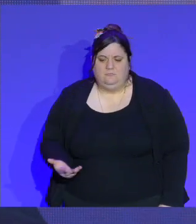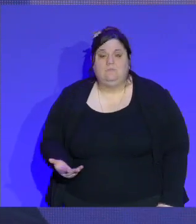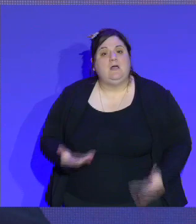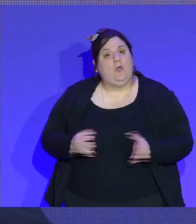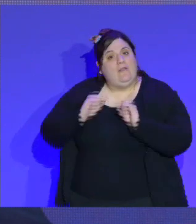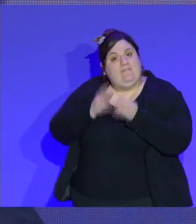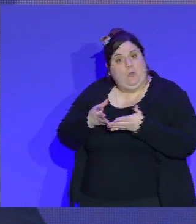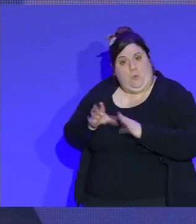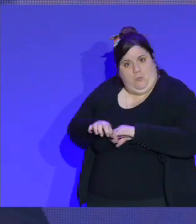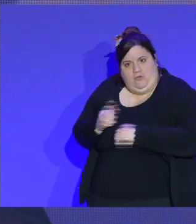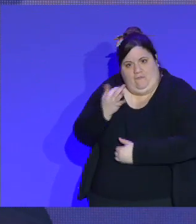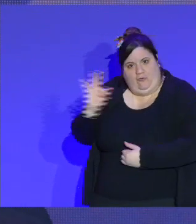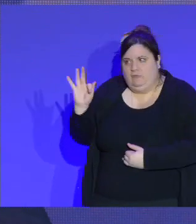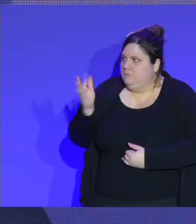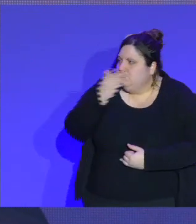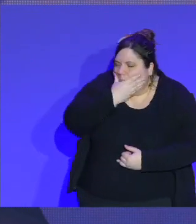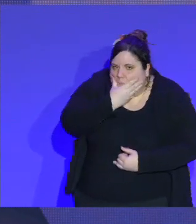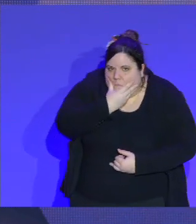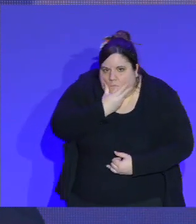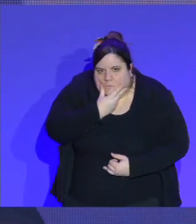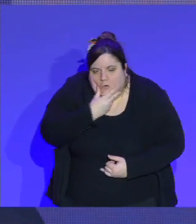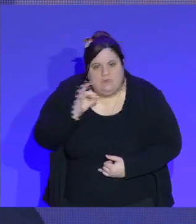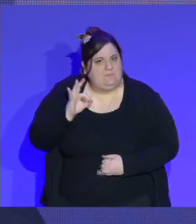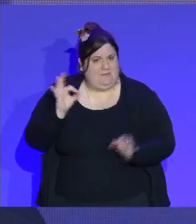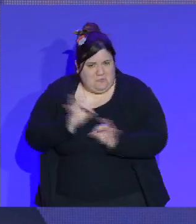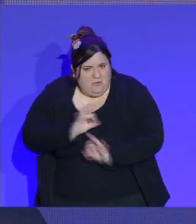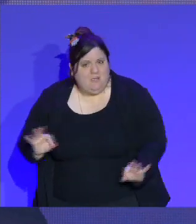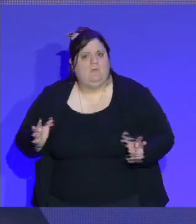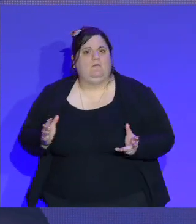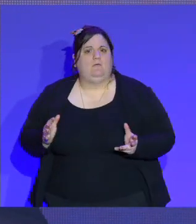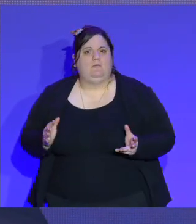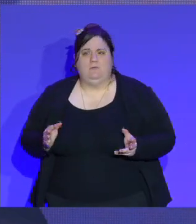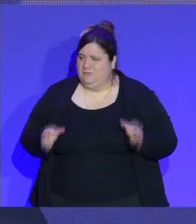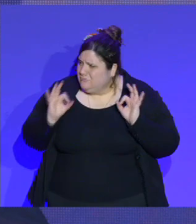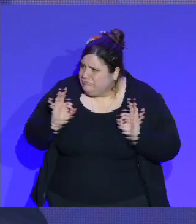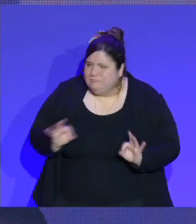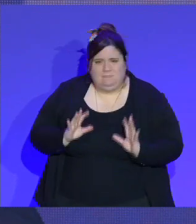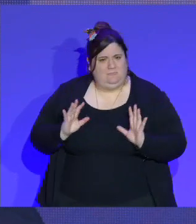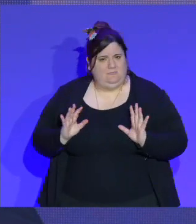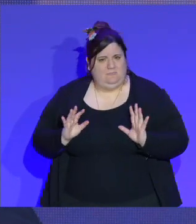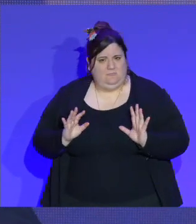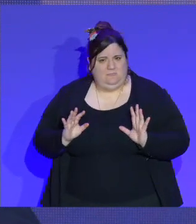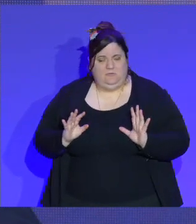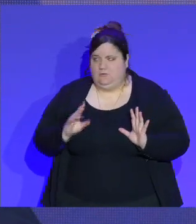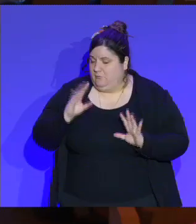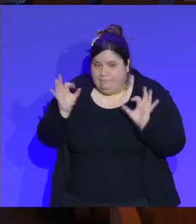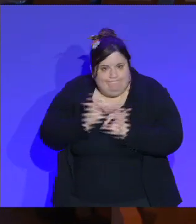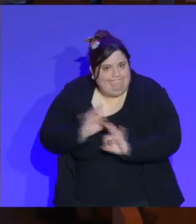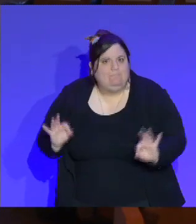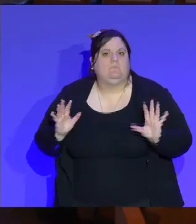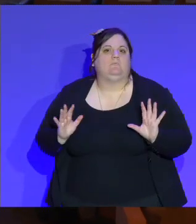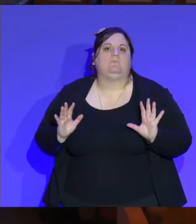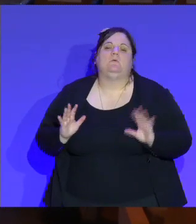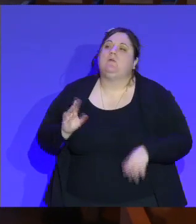Ils sont incroyables pour avoir roulé un peu avec. Ils sont juste incroyables. Après, trouvons les bons